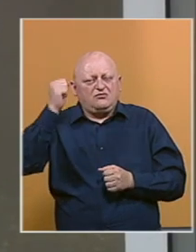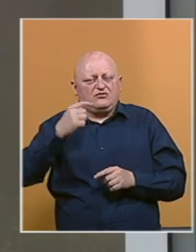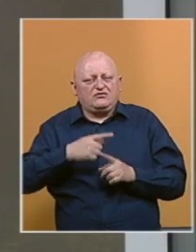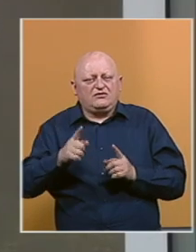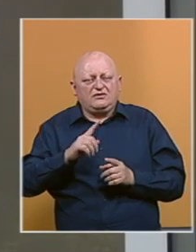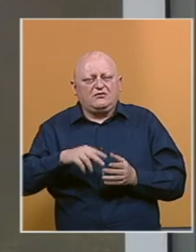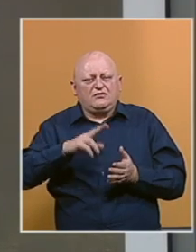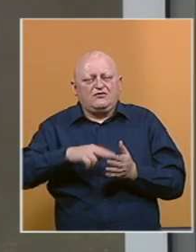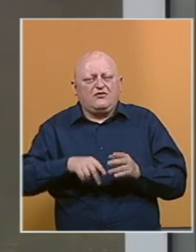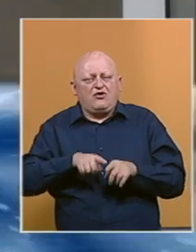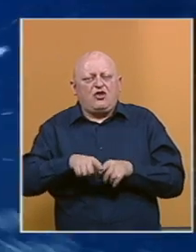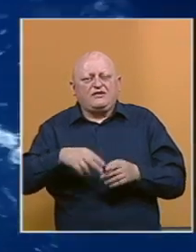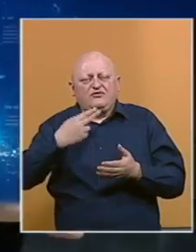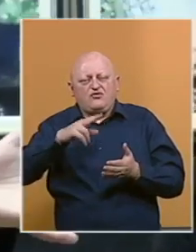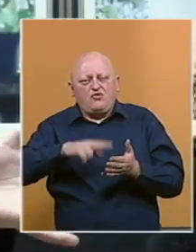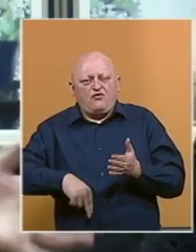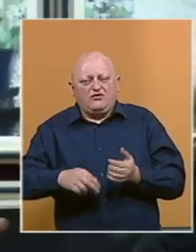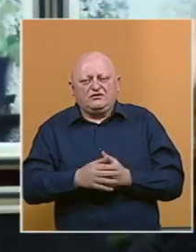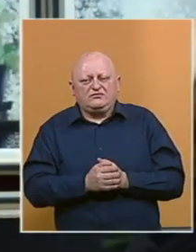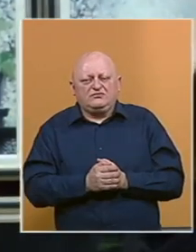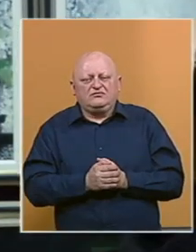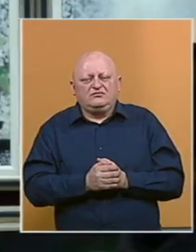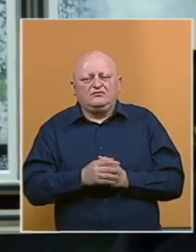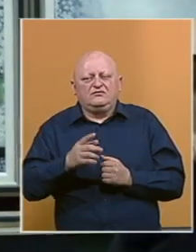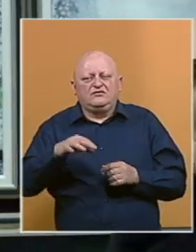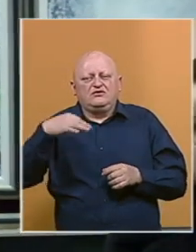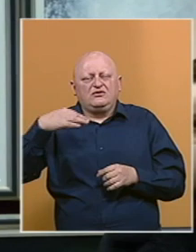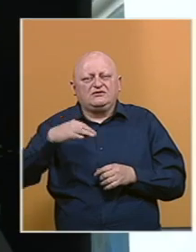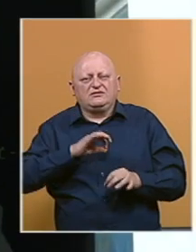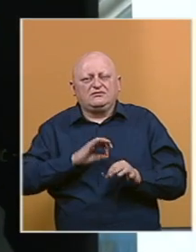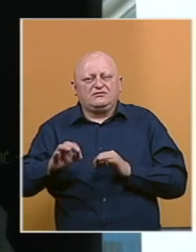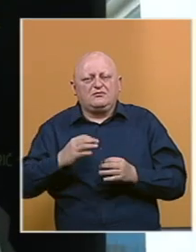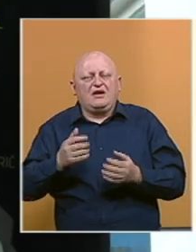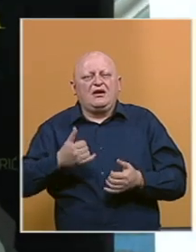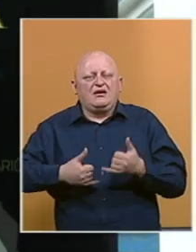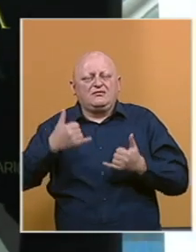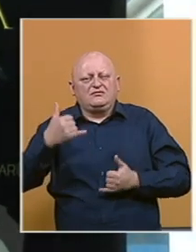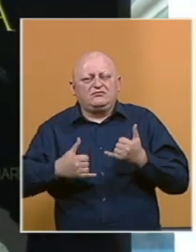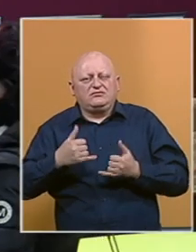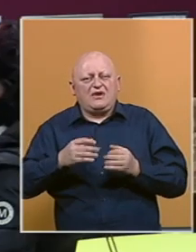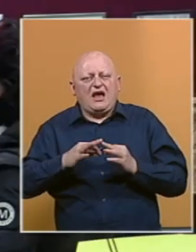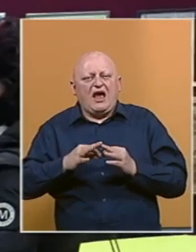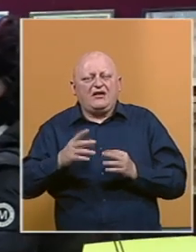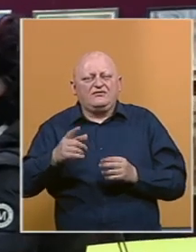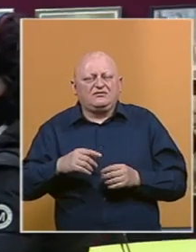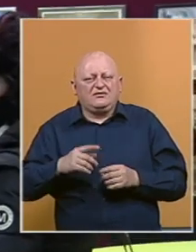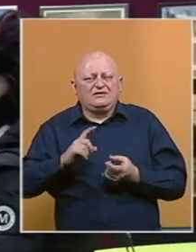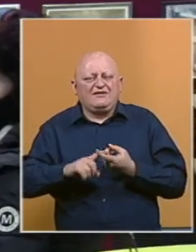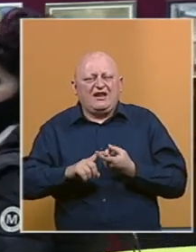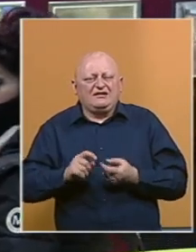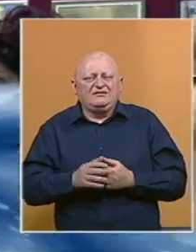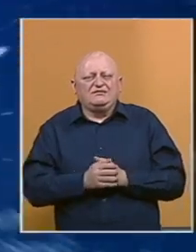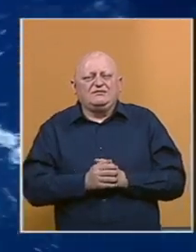zbog nepotpisivanja kolektivnog ugoba. U Srebrenici je organizowana manifestacija Advent sa Franjevcima.